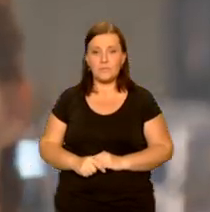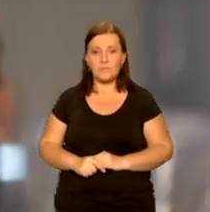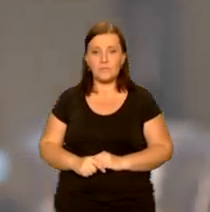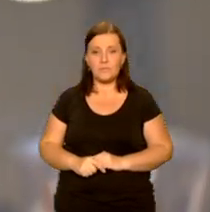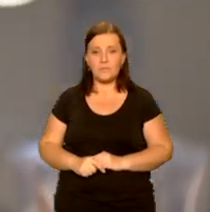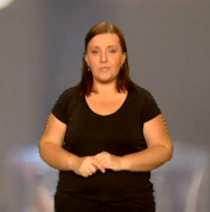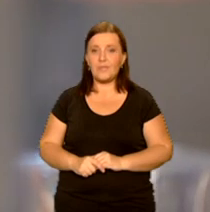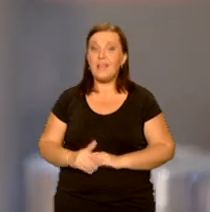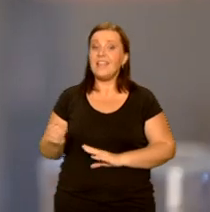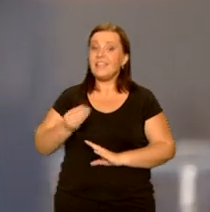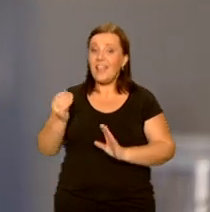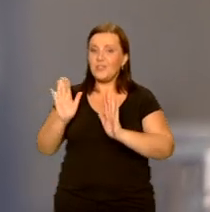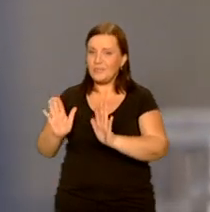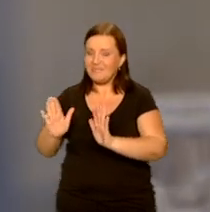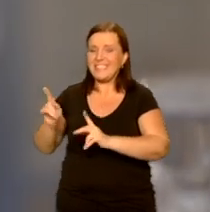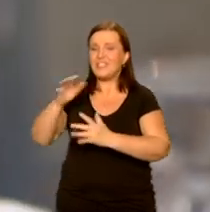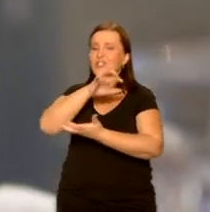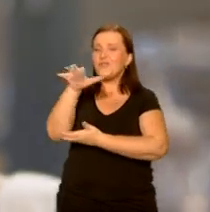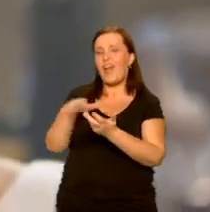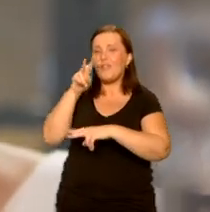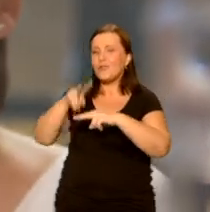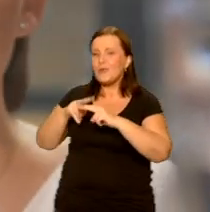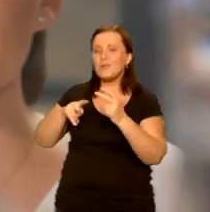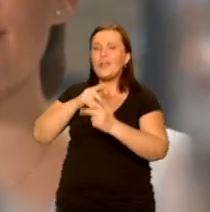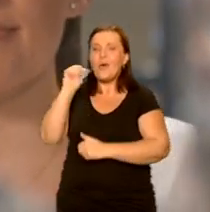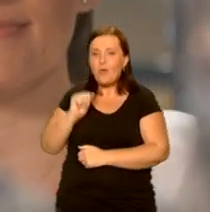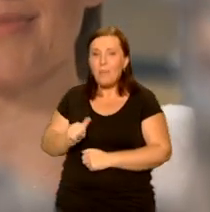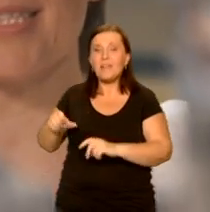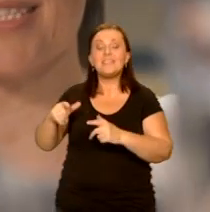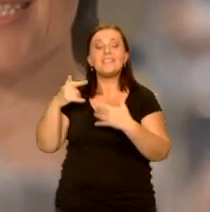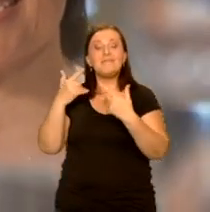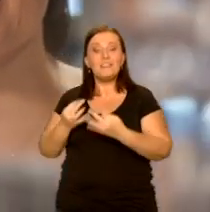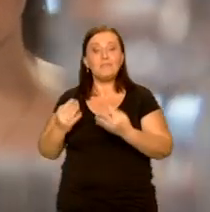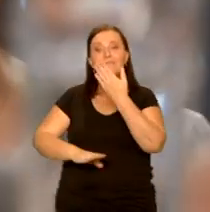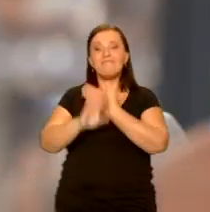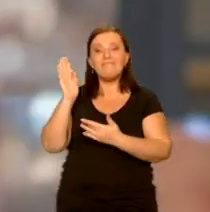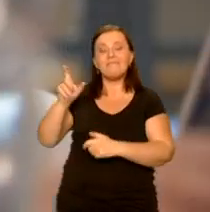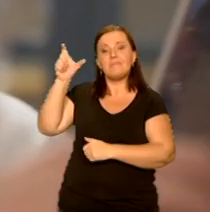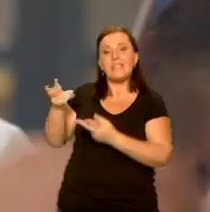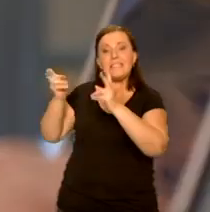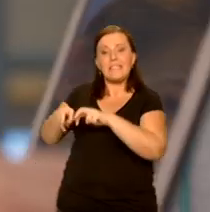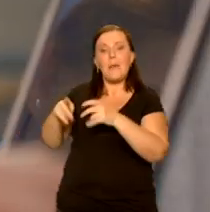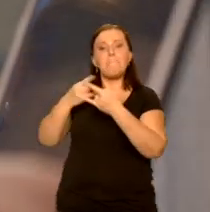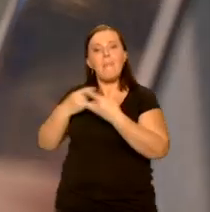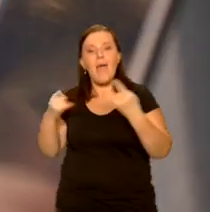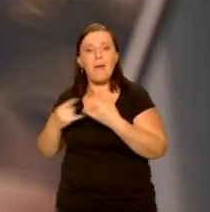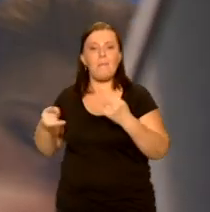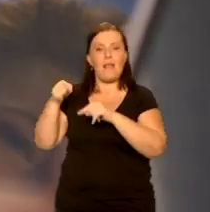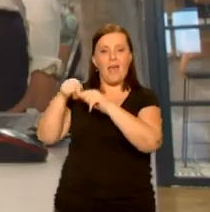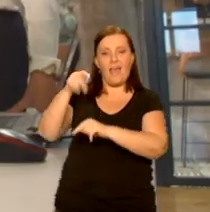Pozostajemy w świecie funduszy europejskich, by poznać twórców niezwykłych mebli o nazwie Health to Office.